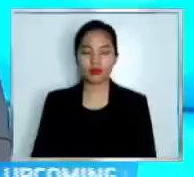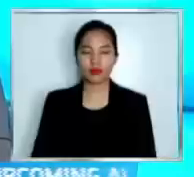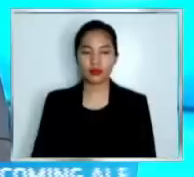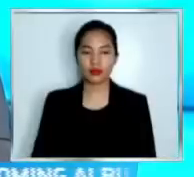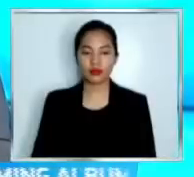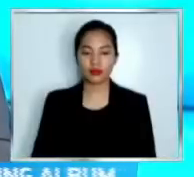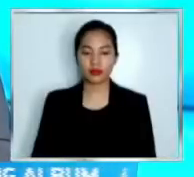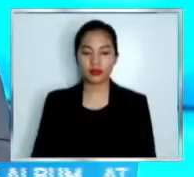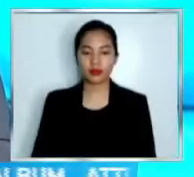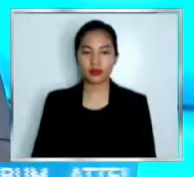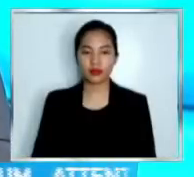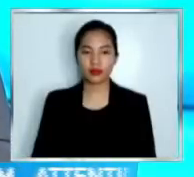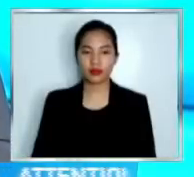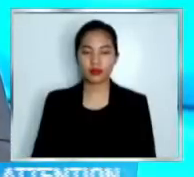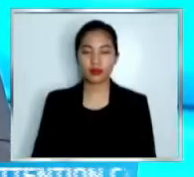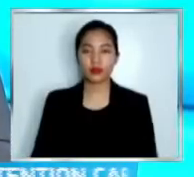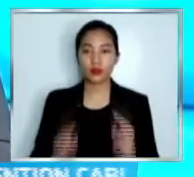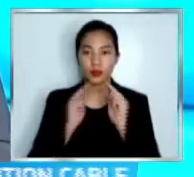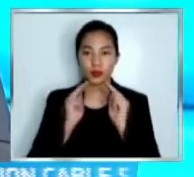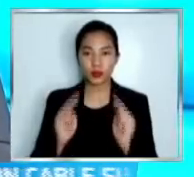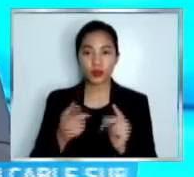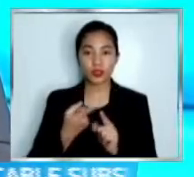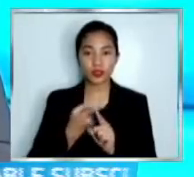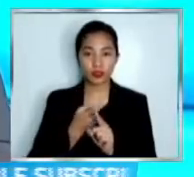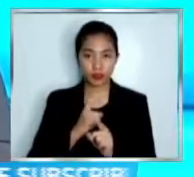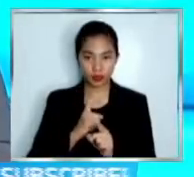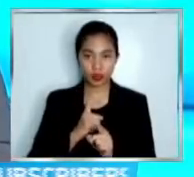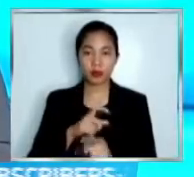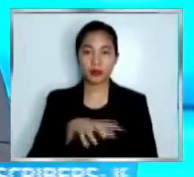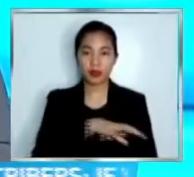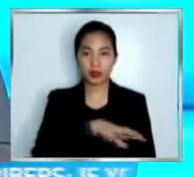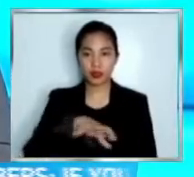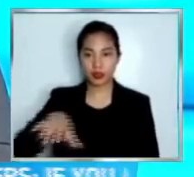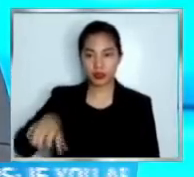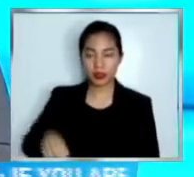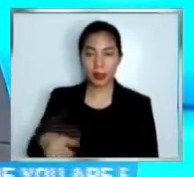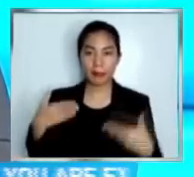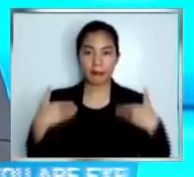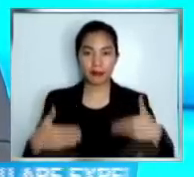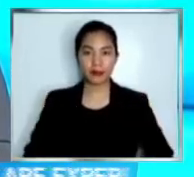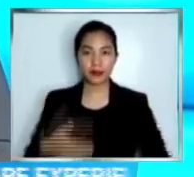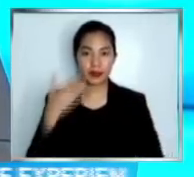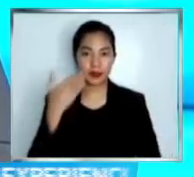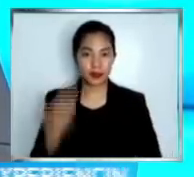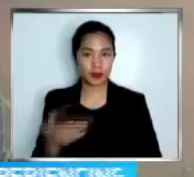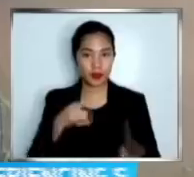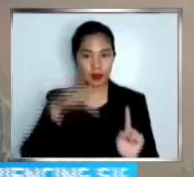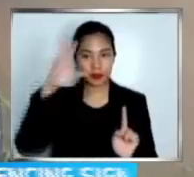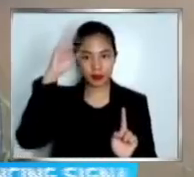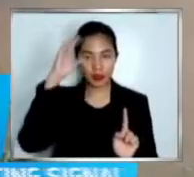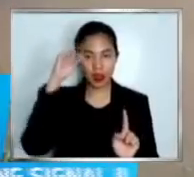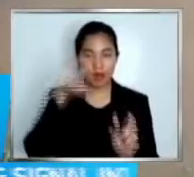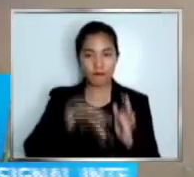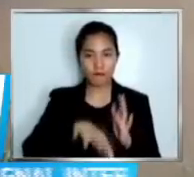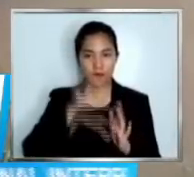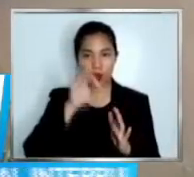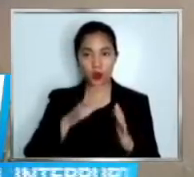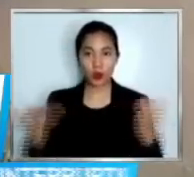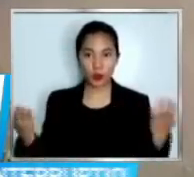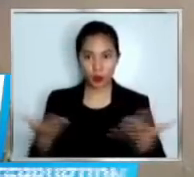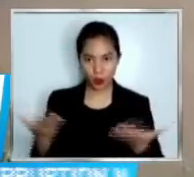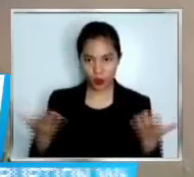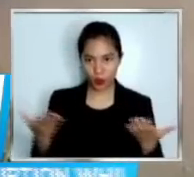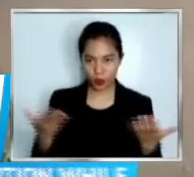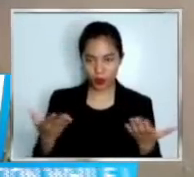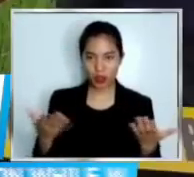malita mula sa Solana sa Cagayan isang bangkay ng lalaki ang natagpuan sa loob ng isang dram ayon sa mga polis nakita ang dram